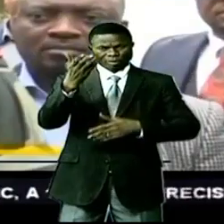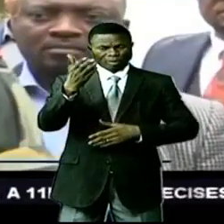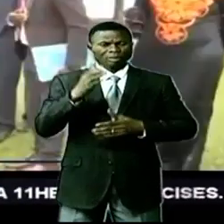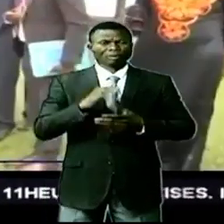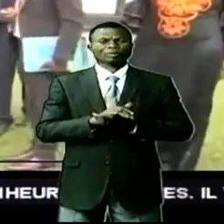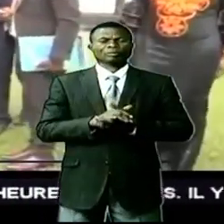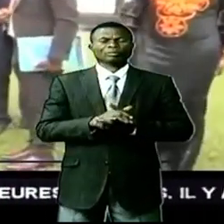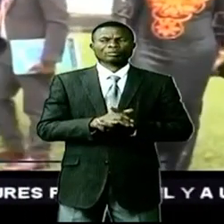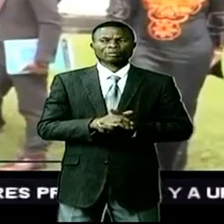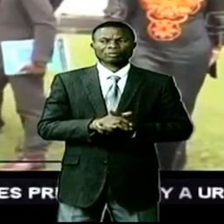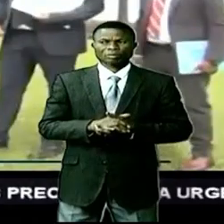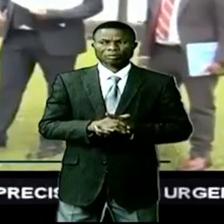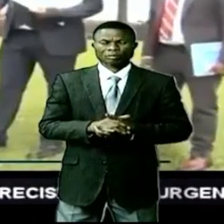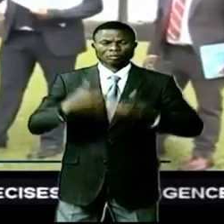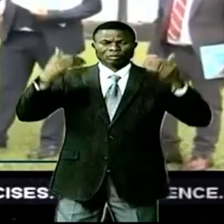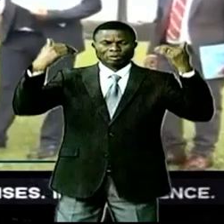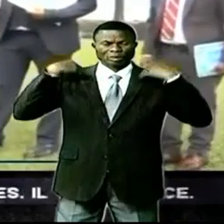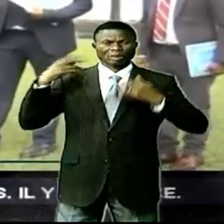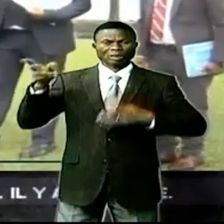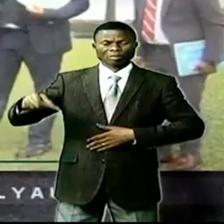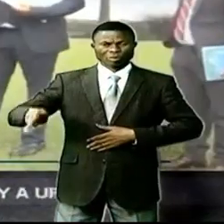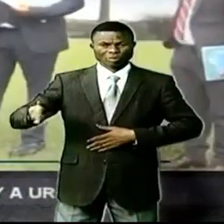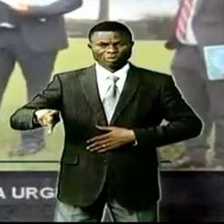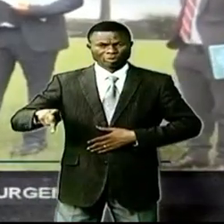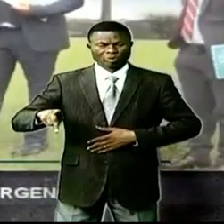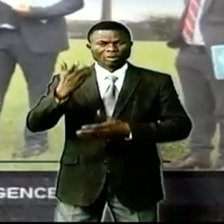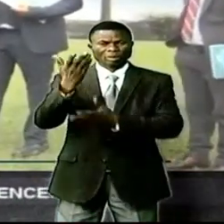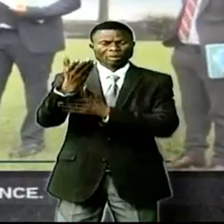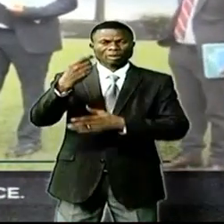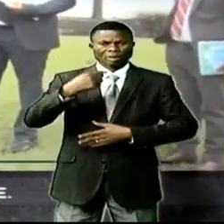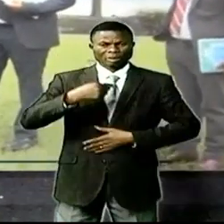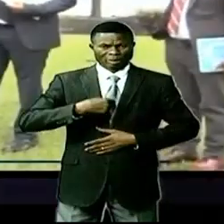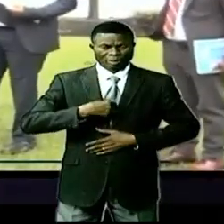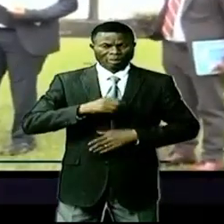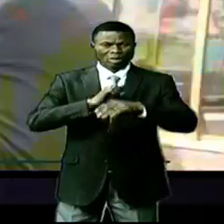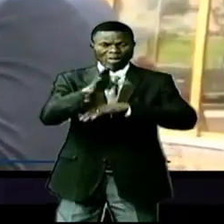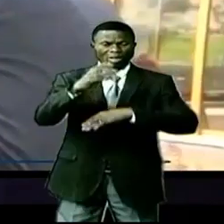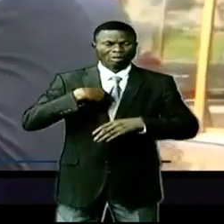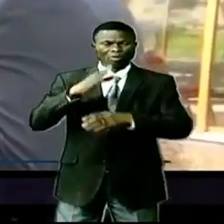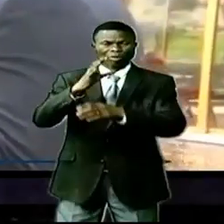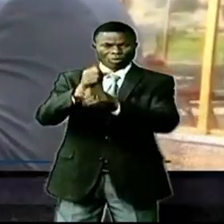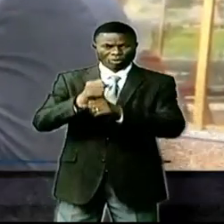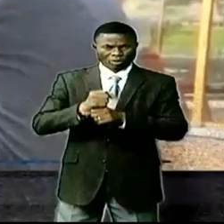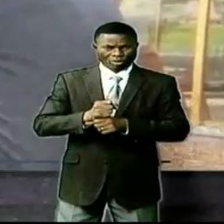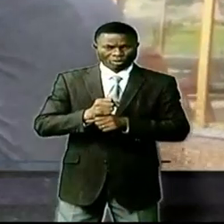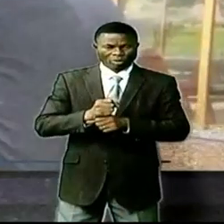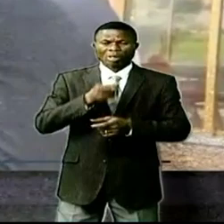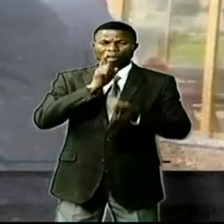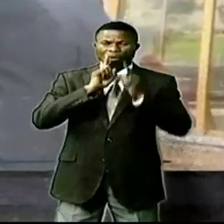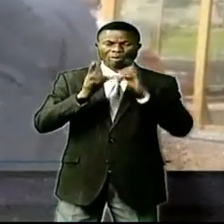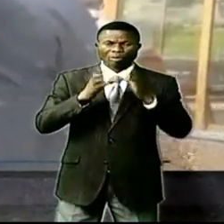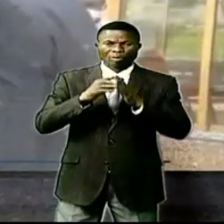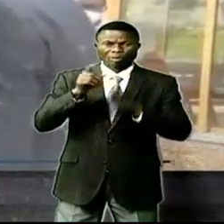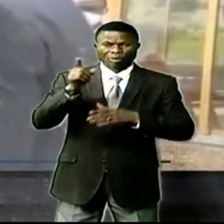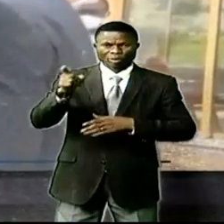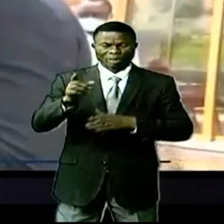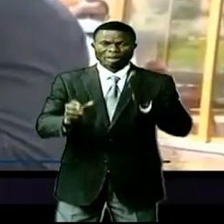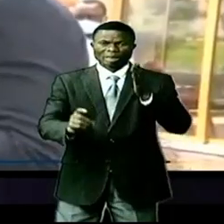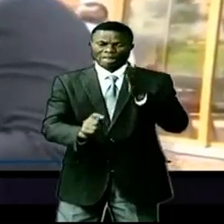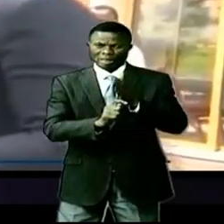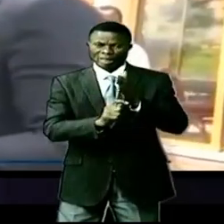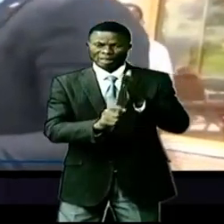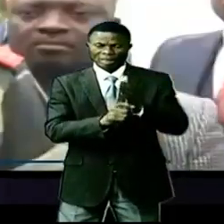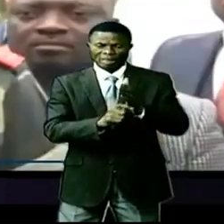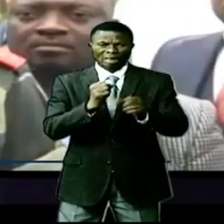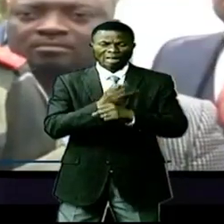Ils sont venus voir l'autorité provinciale qui m'a demandé, il m'a cherché de recevoir et on a échangé sur les stratégies à